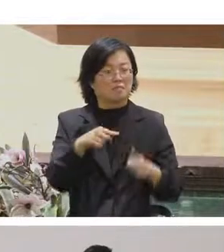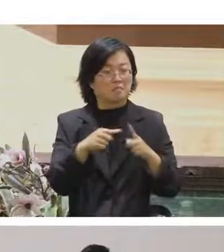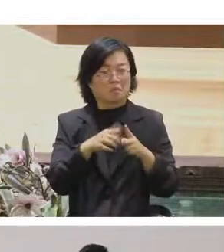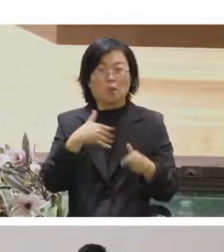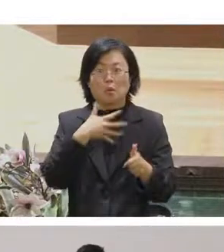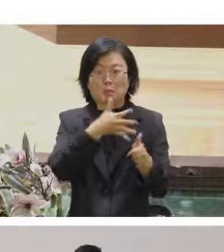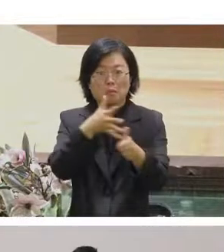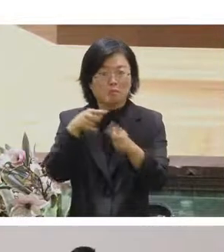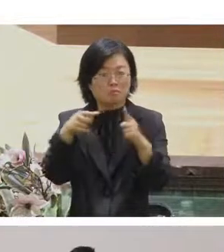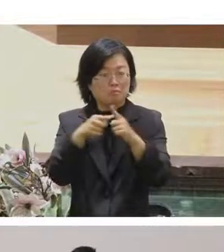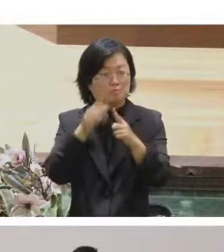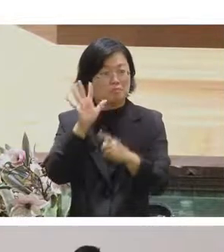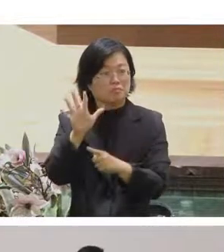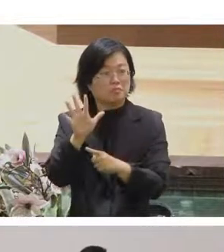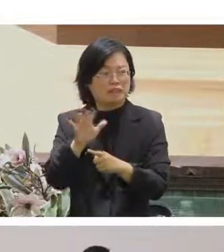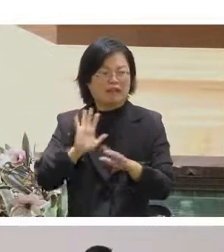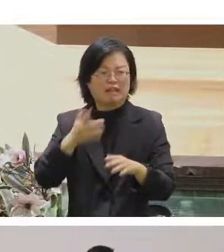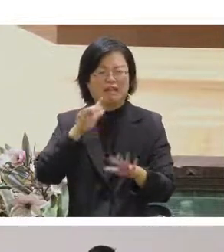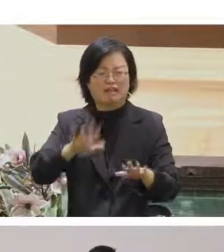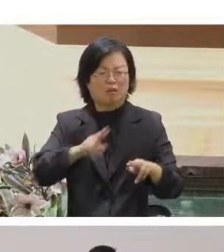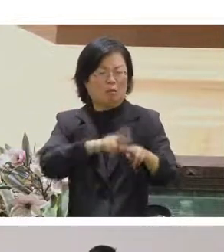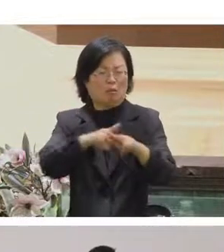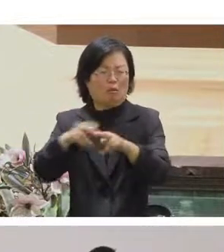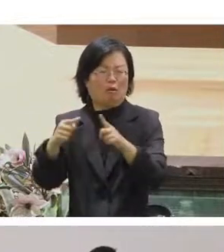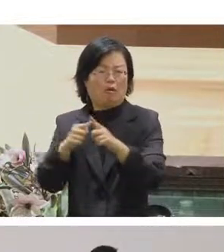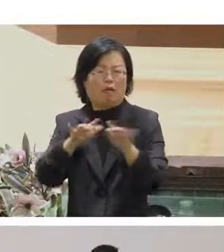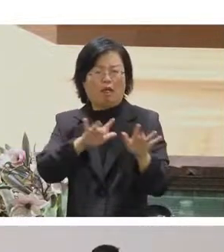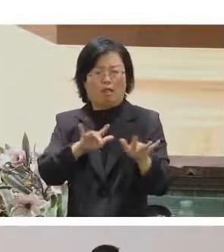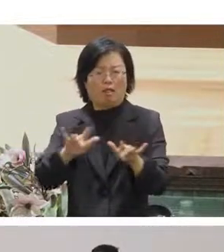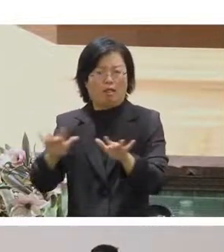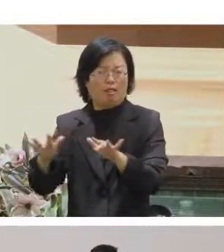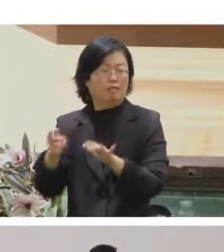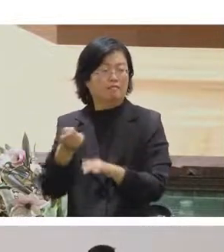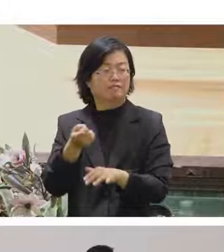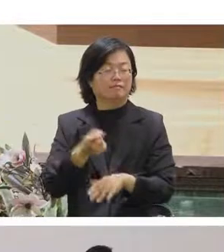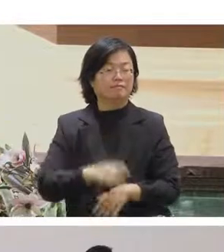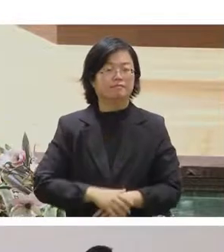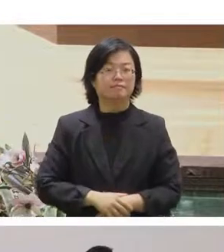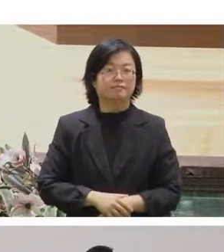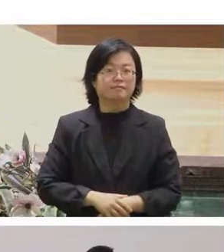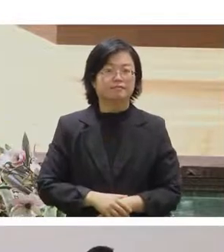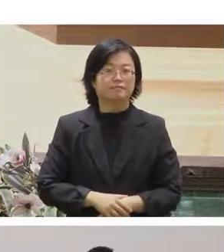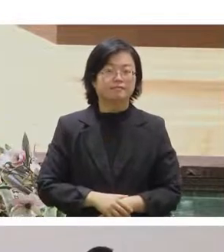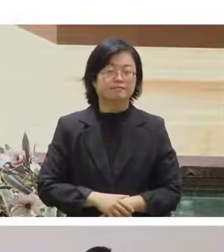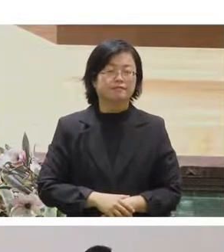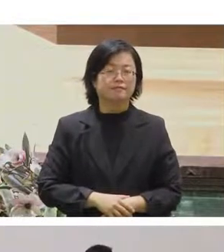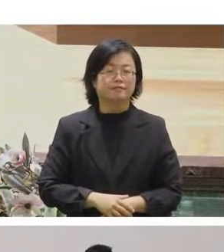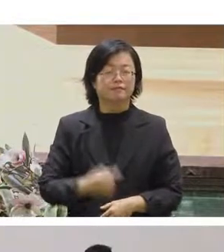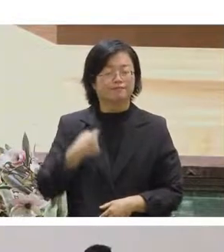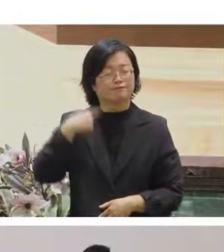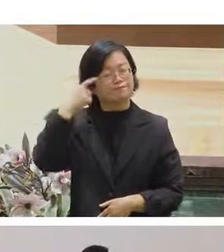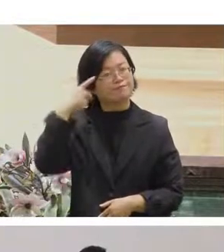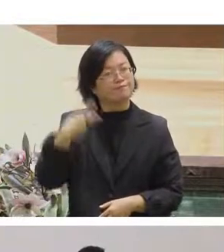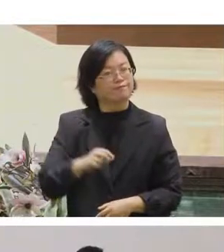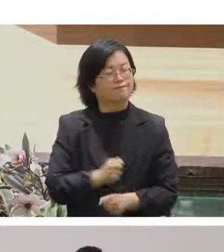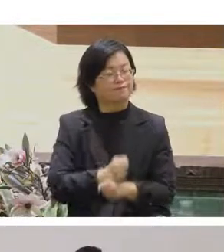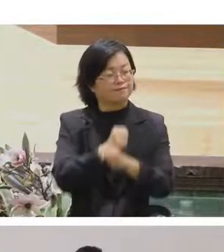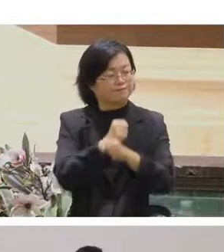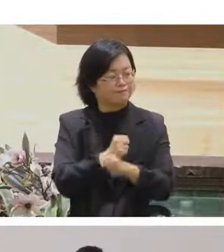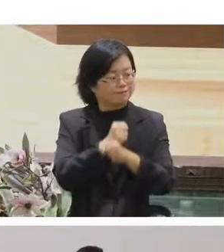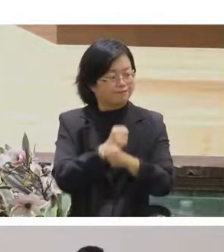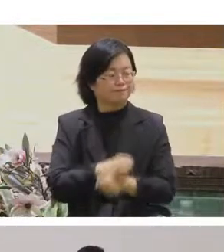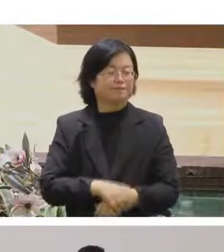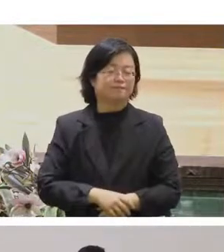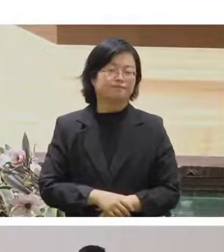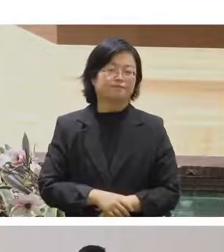OK 現在這個母數太少所以我本來想要做的另外一個嘗試是這個就是